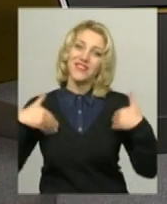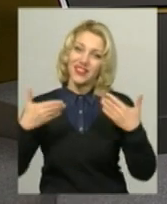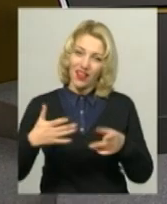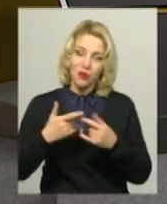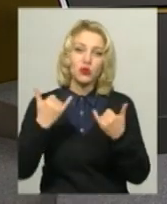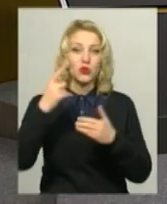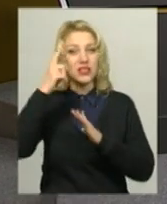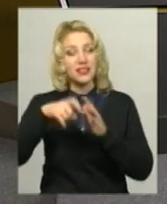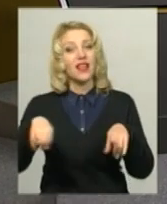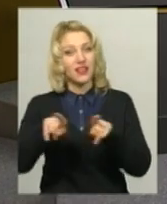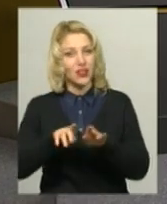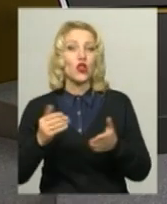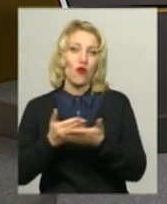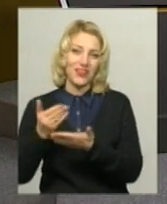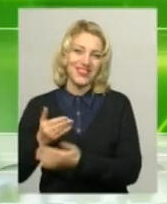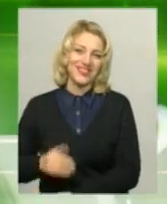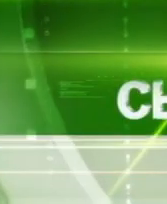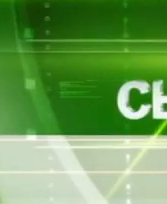Сьогодні ви дізнаєтесь про такі новини.